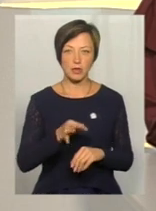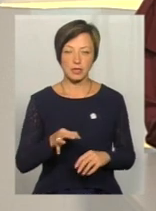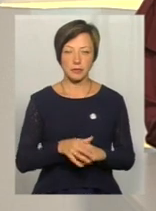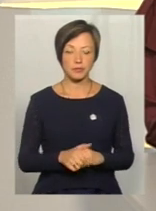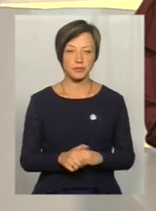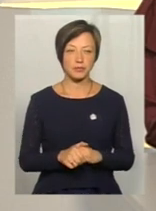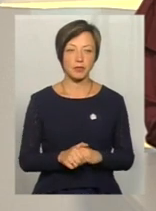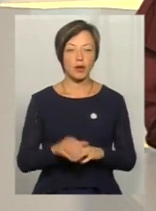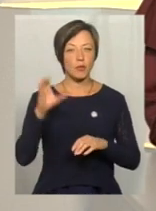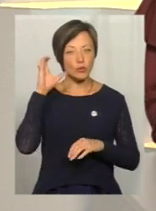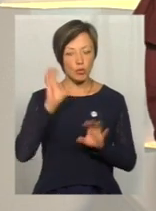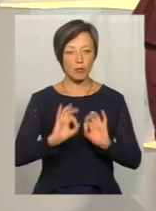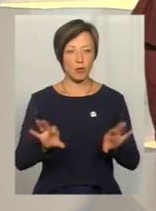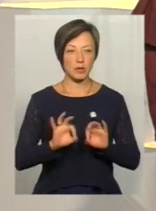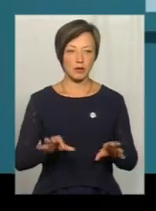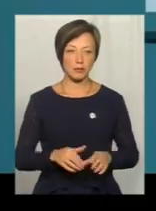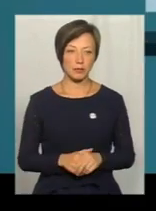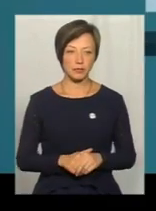Вдовін. Послухаємо коментар.